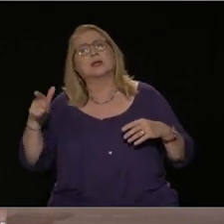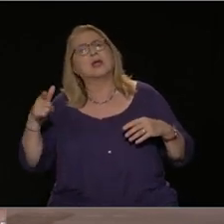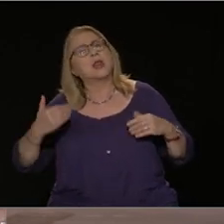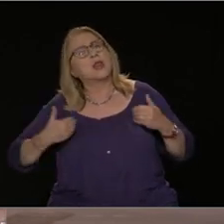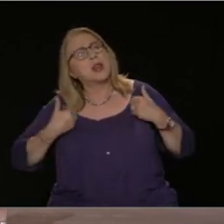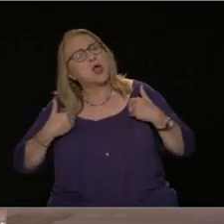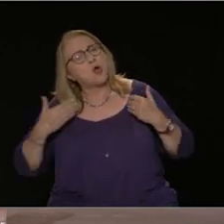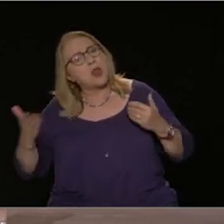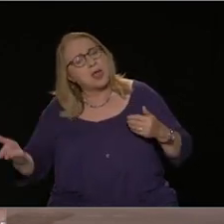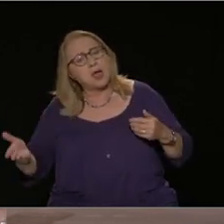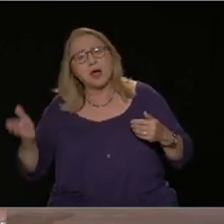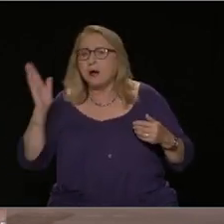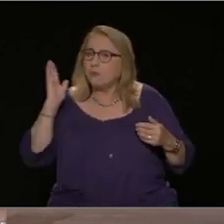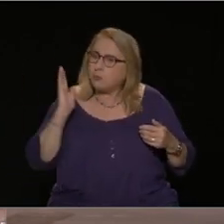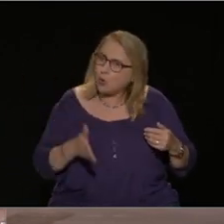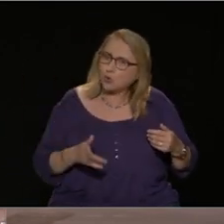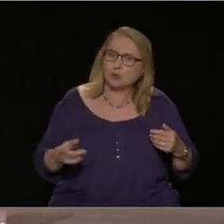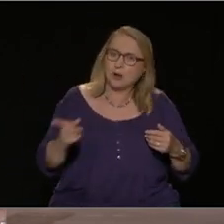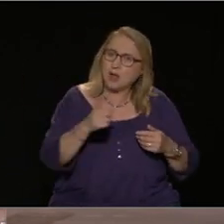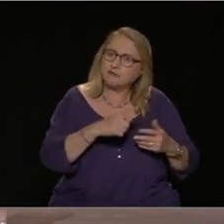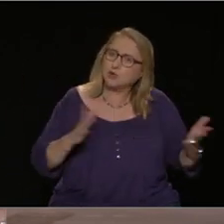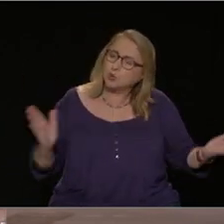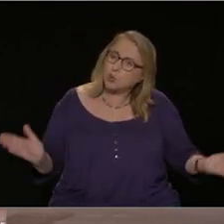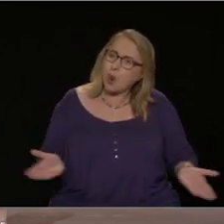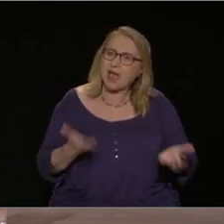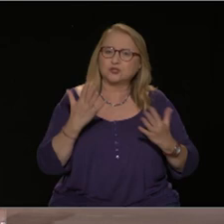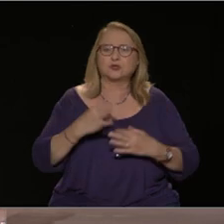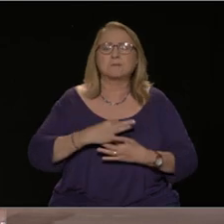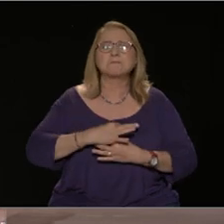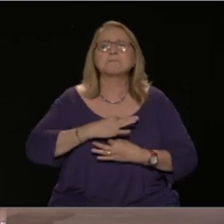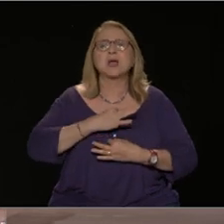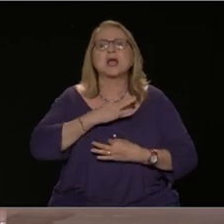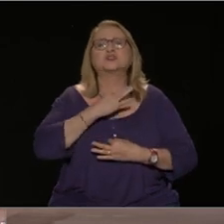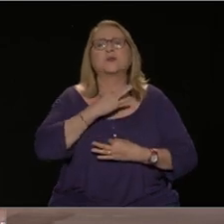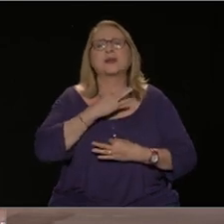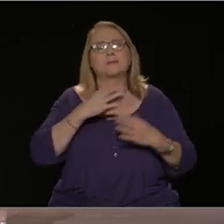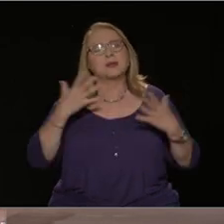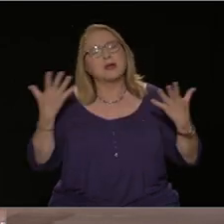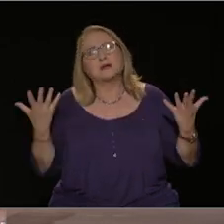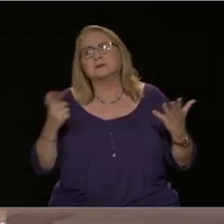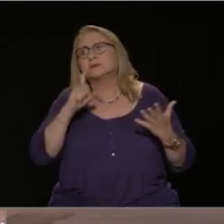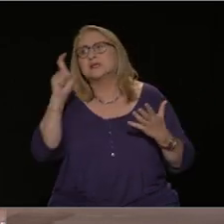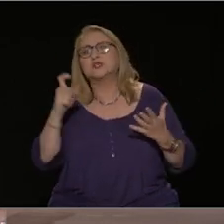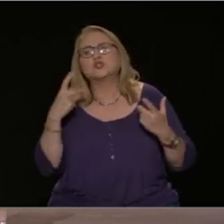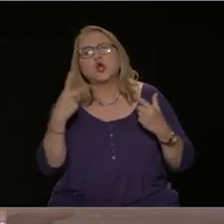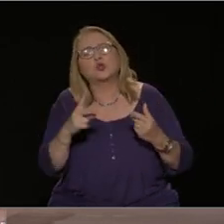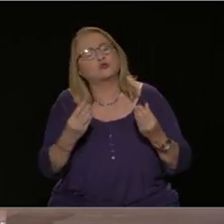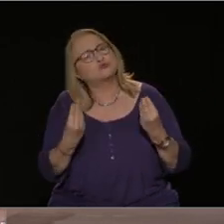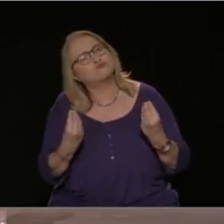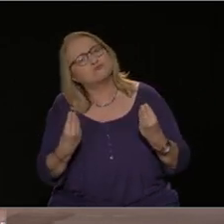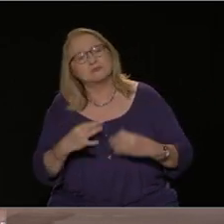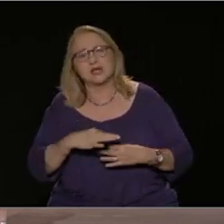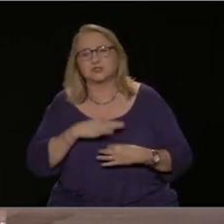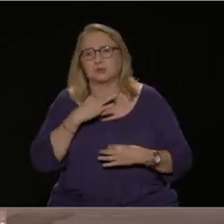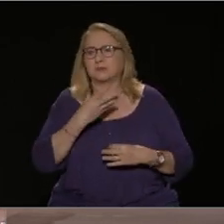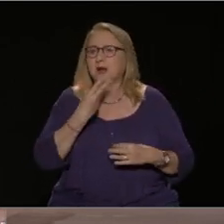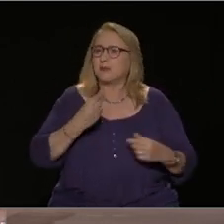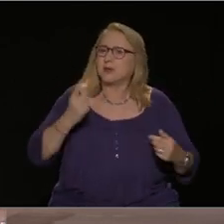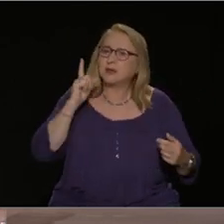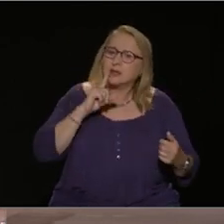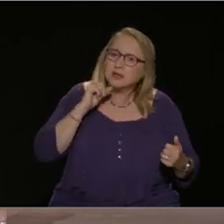αξιοπρεπώς κάποιες βασικές τους ανάγκες. Να μπορεί η γυναίκα και το παιδί, ο γέρος άνθρωπος,